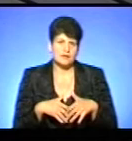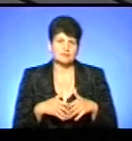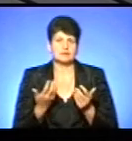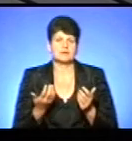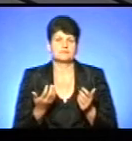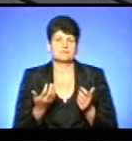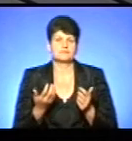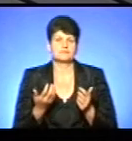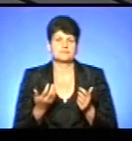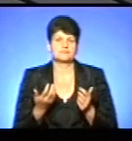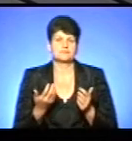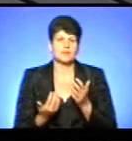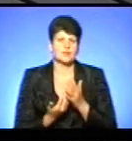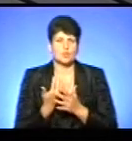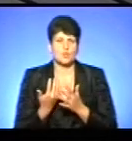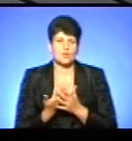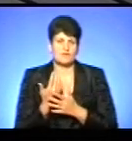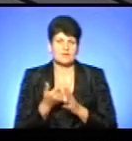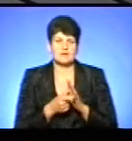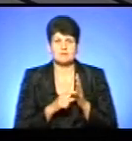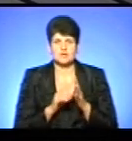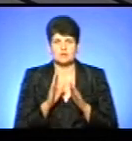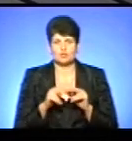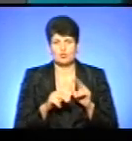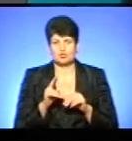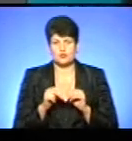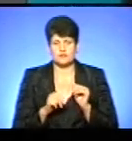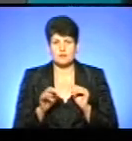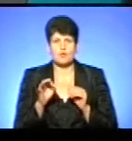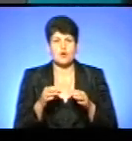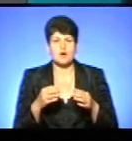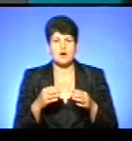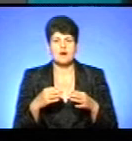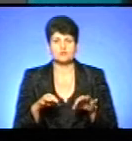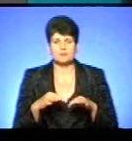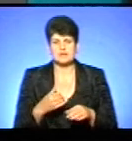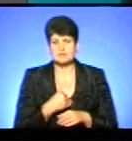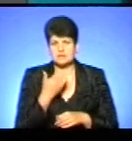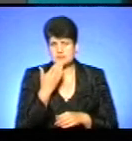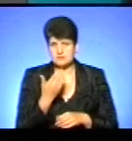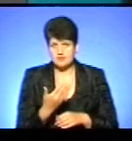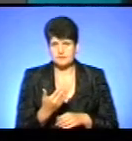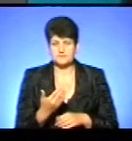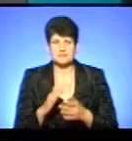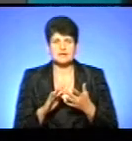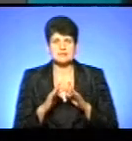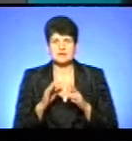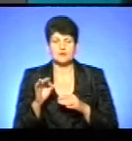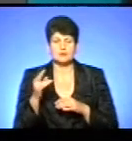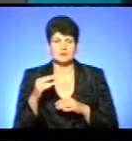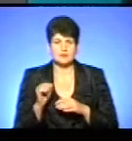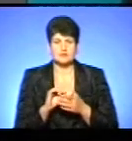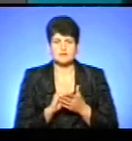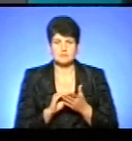нові приміщення, які будуть побудовані. Про автомобілі якраз хотіла вас запитати. На сайті облдержадміністрації